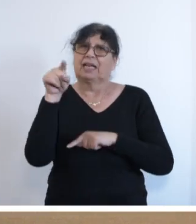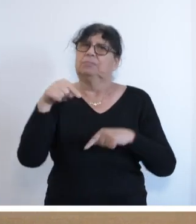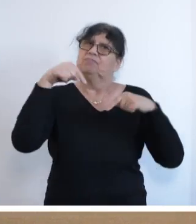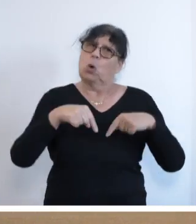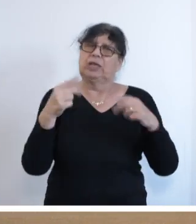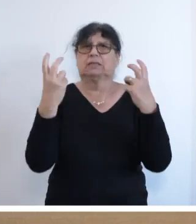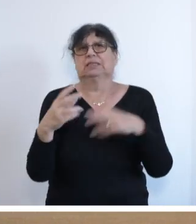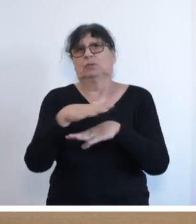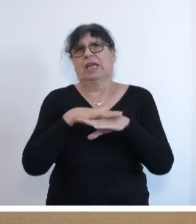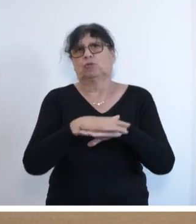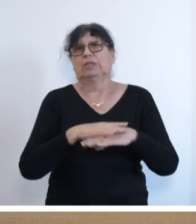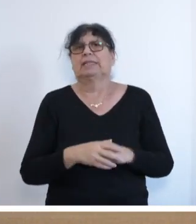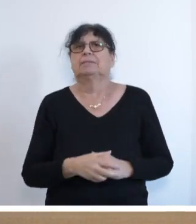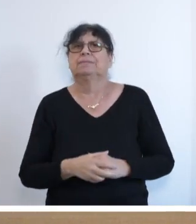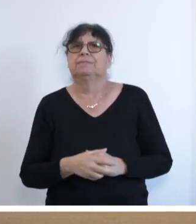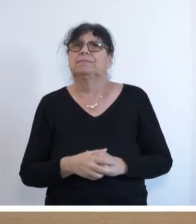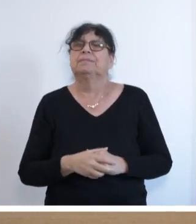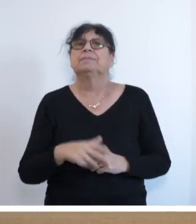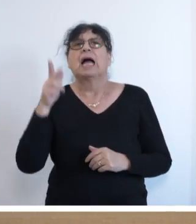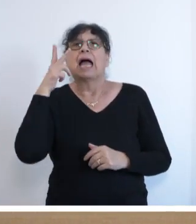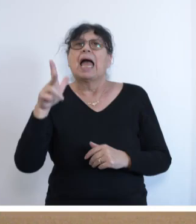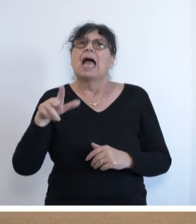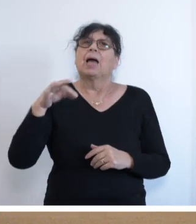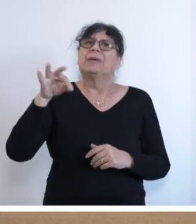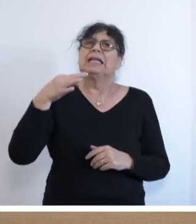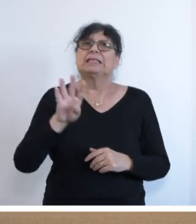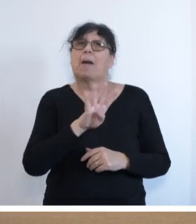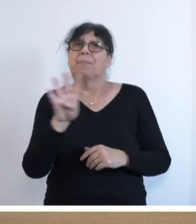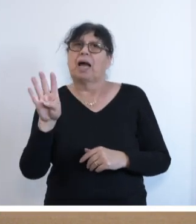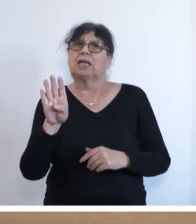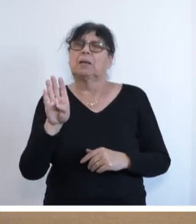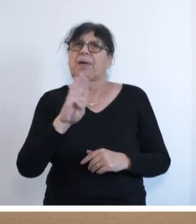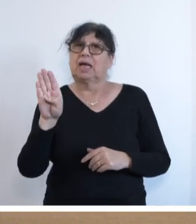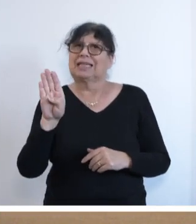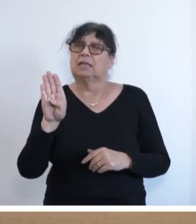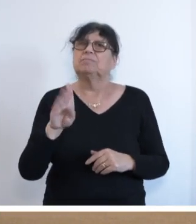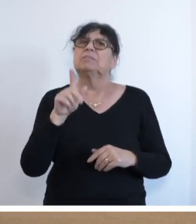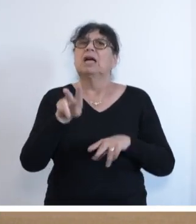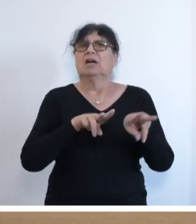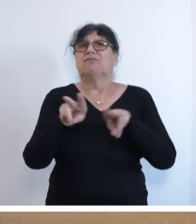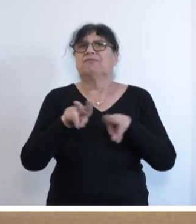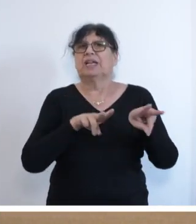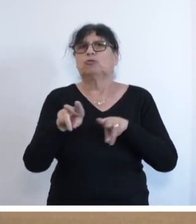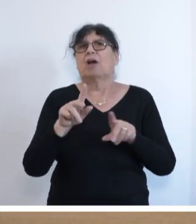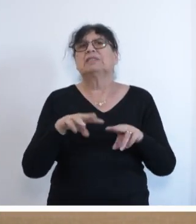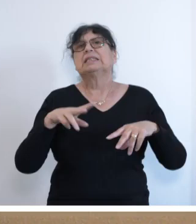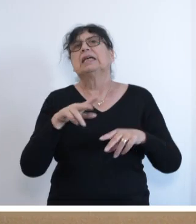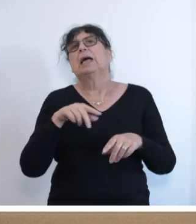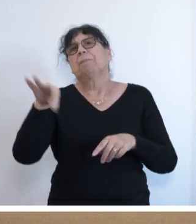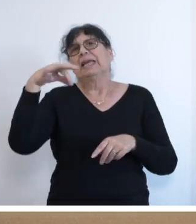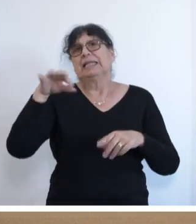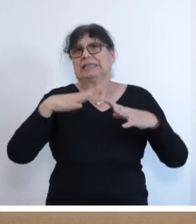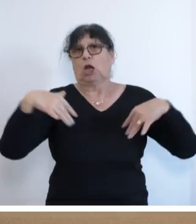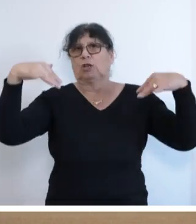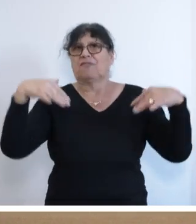heutige Sitzung entschuldigt. Herr Minister Jürgen Barke nimmt an der Wirtschaftsministerkonferenz in Bayern teil und ist für